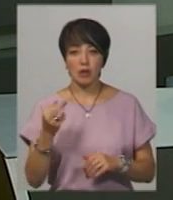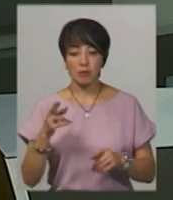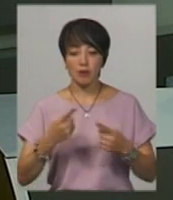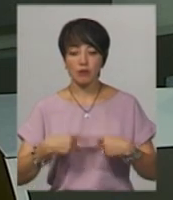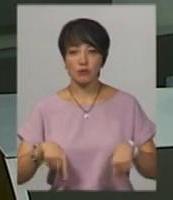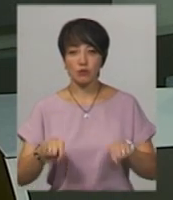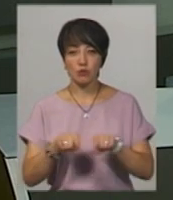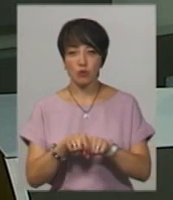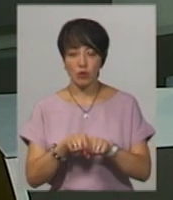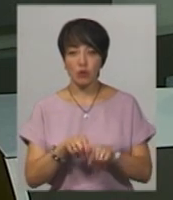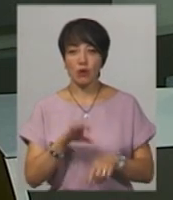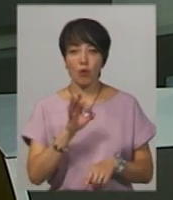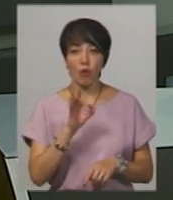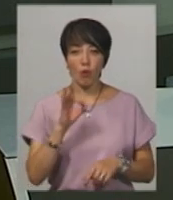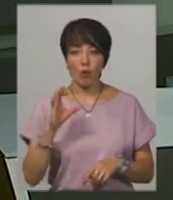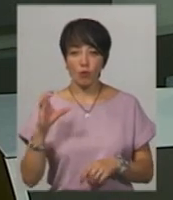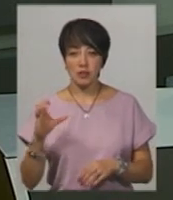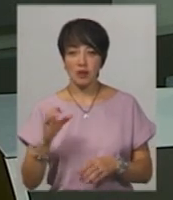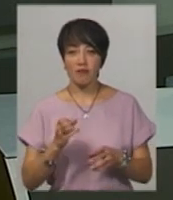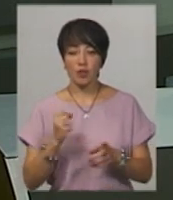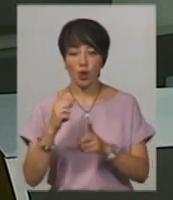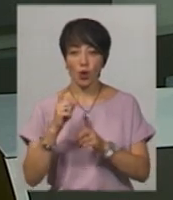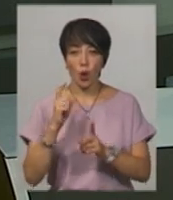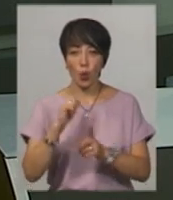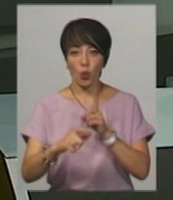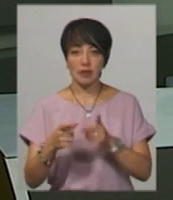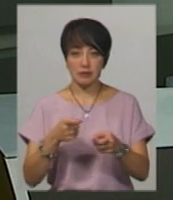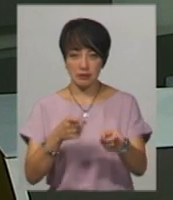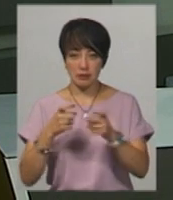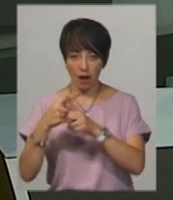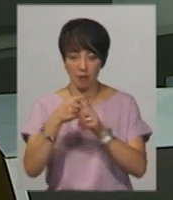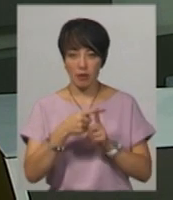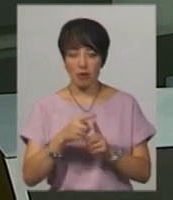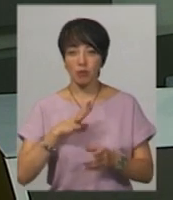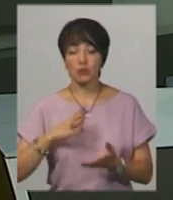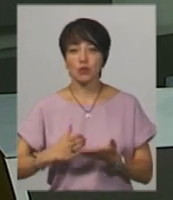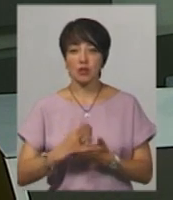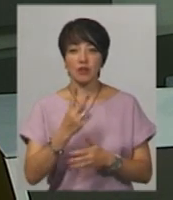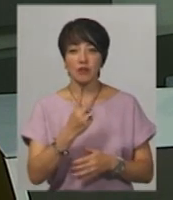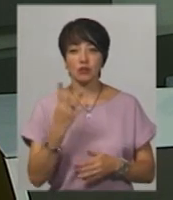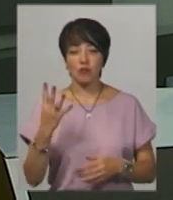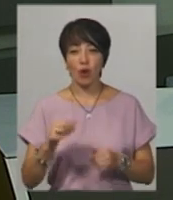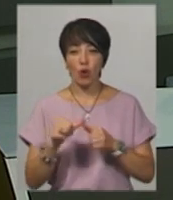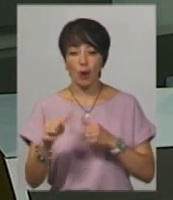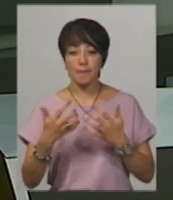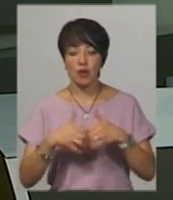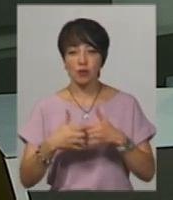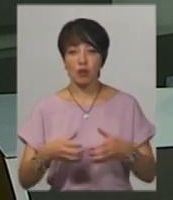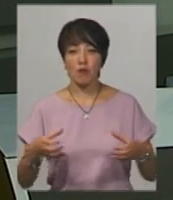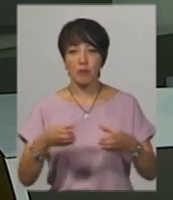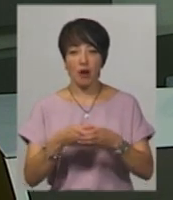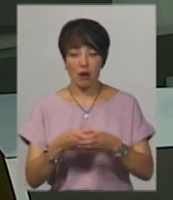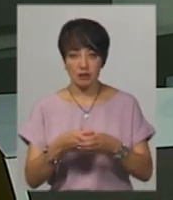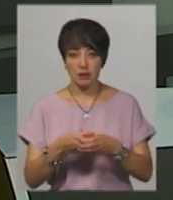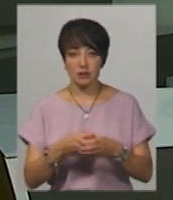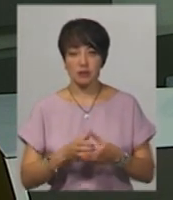зоні проведення операції об'єднаних сил від кулі снайпера. Роман Джерелейко проходив службу у 24-й окремій механізованій бригаді